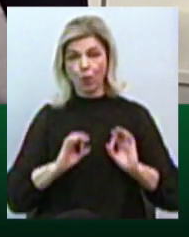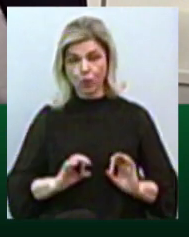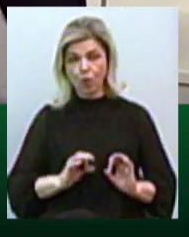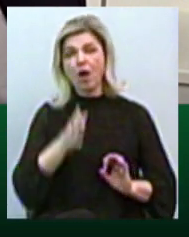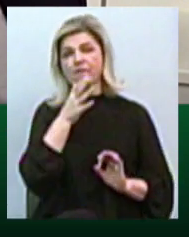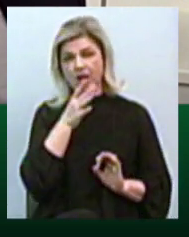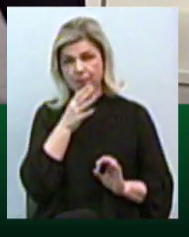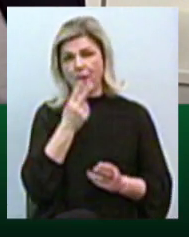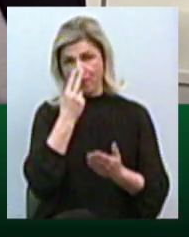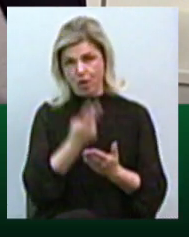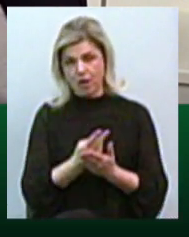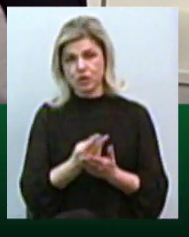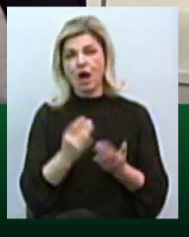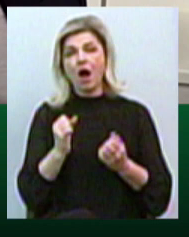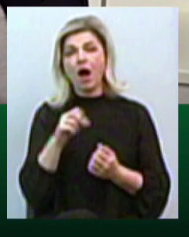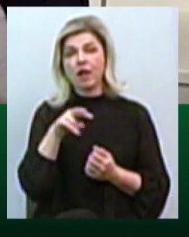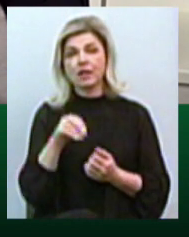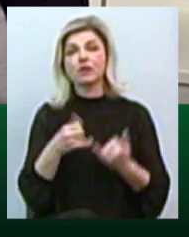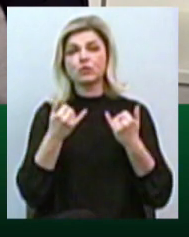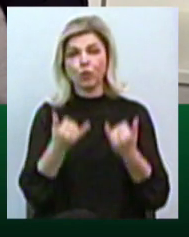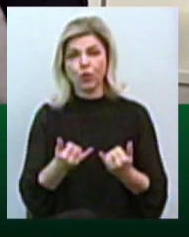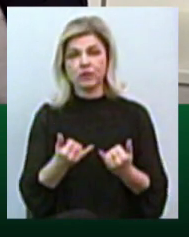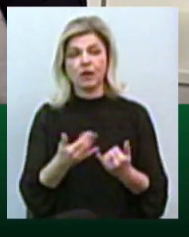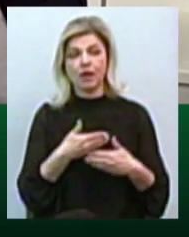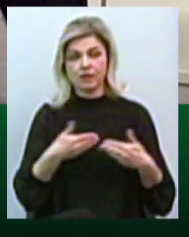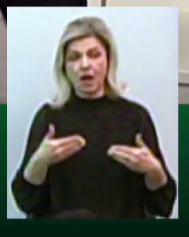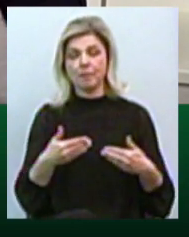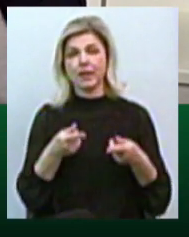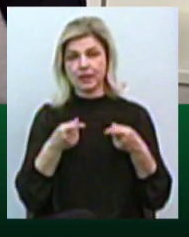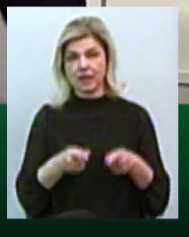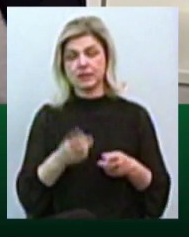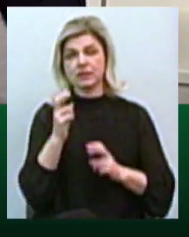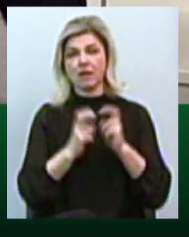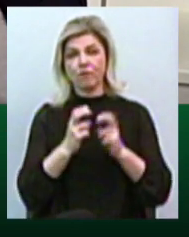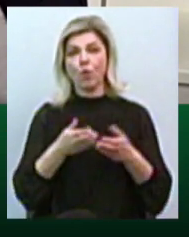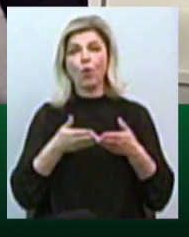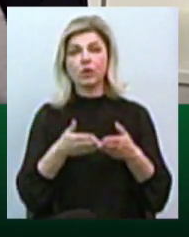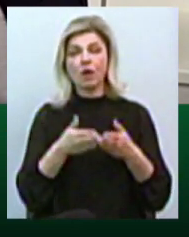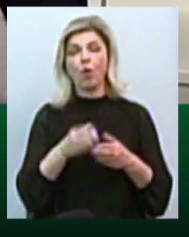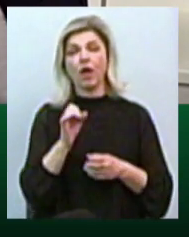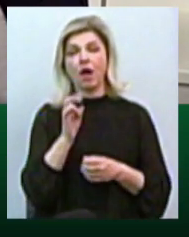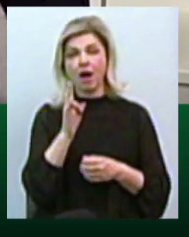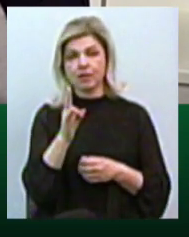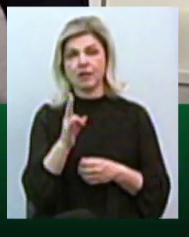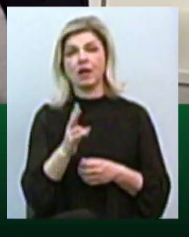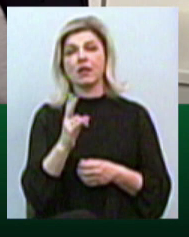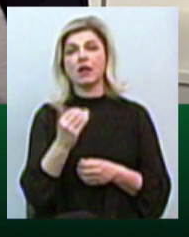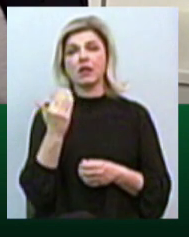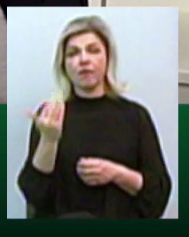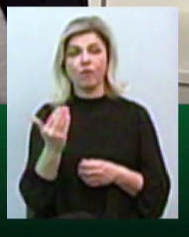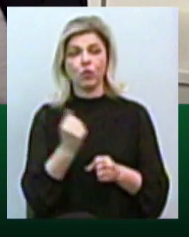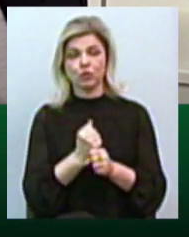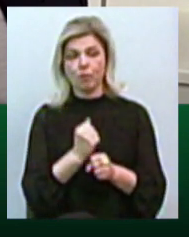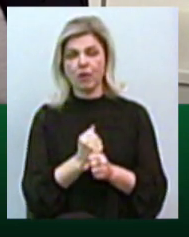Але сьогодні нам дійсно, для судно-будівного заводу «Океан», на його розвитку, зробили просто